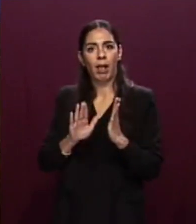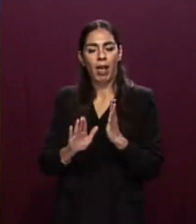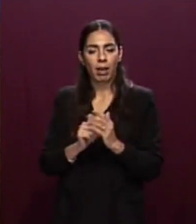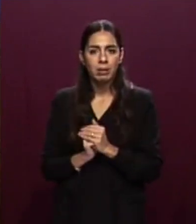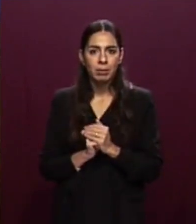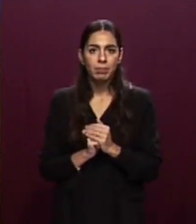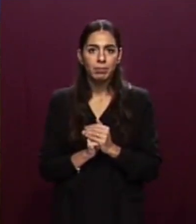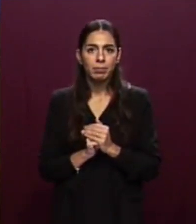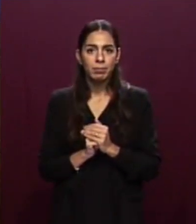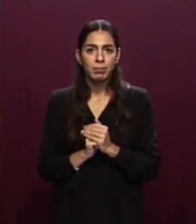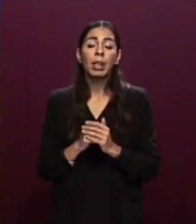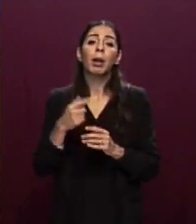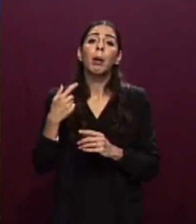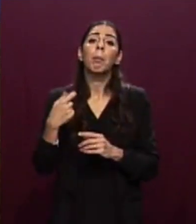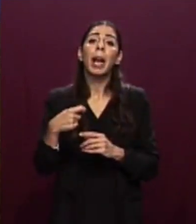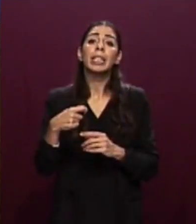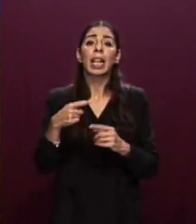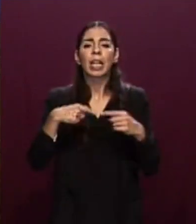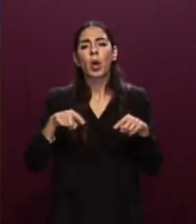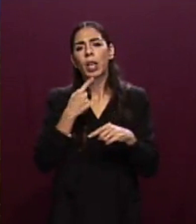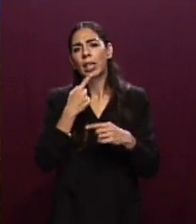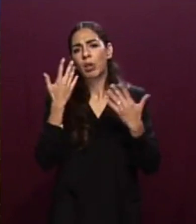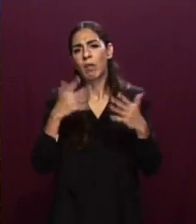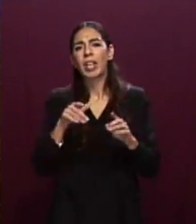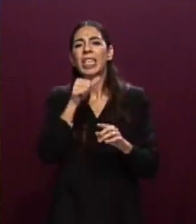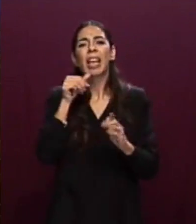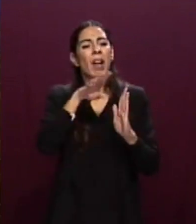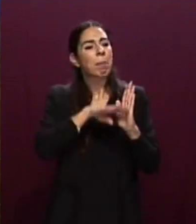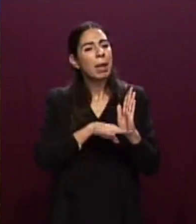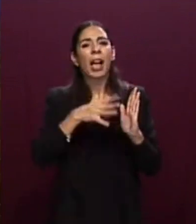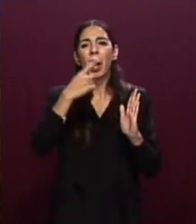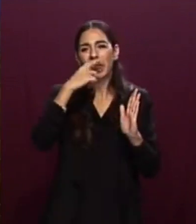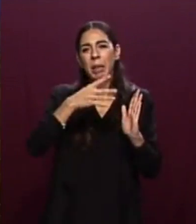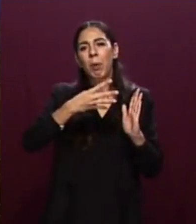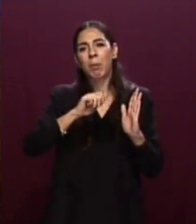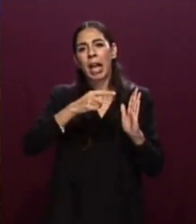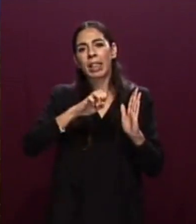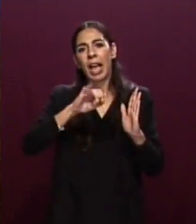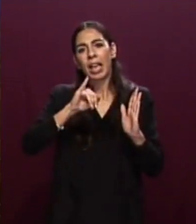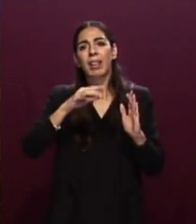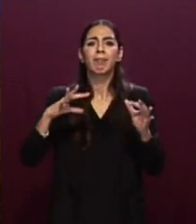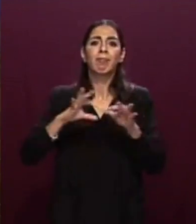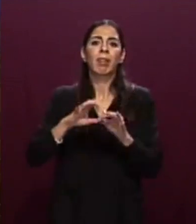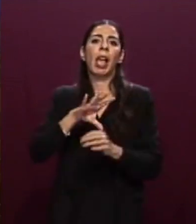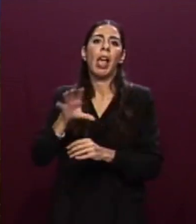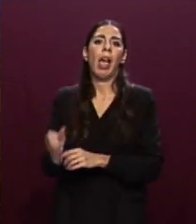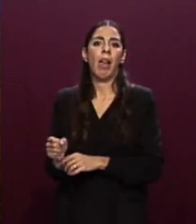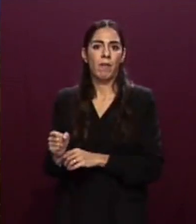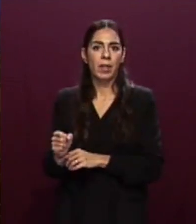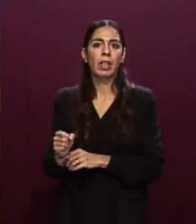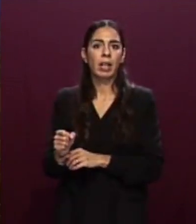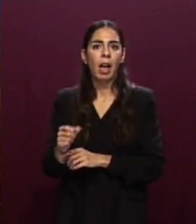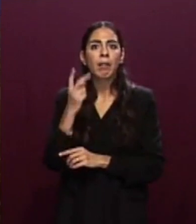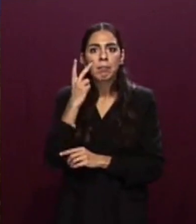piano Mattei per l'Africa, cioè programmi di investimento di ampio respiro verso i Paesi destinatari, che hanno dinamiche demografiche